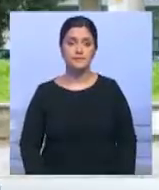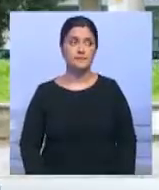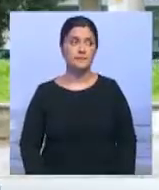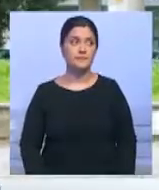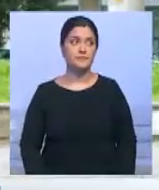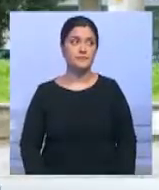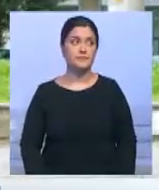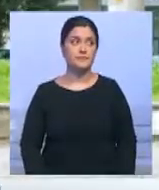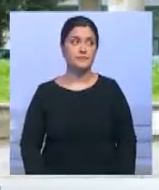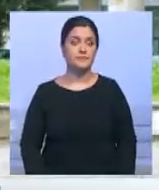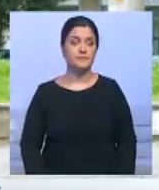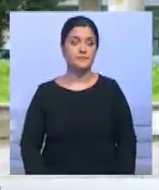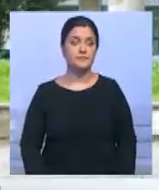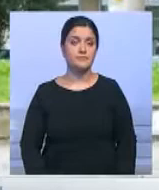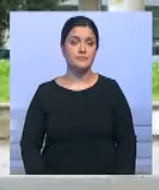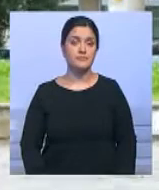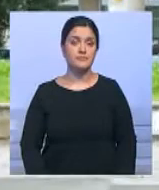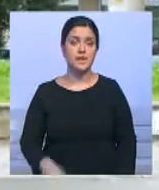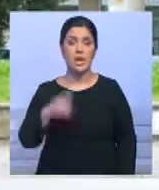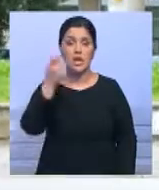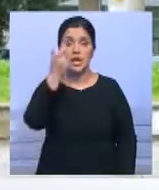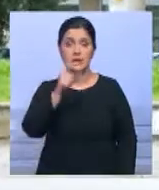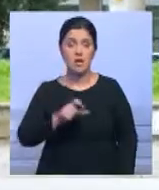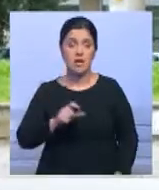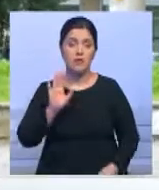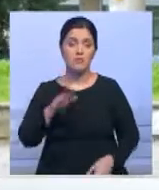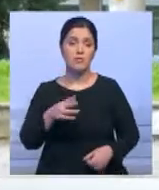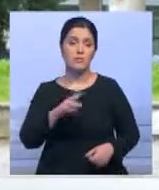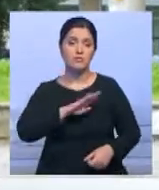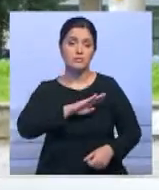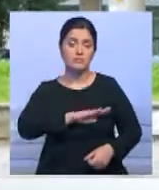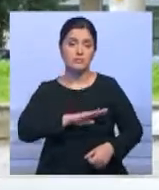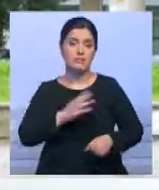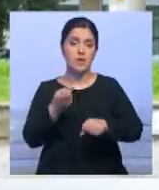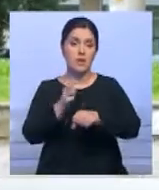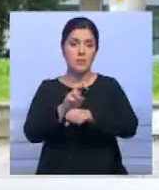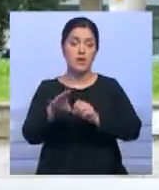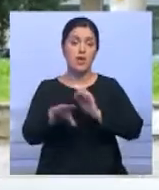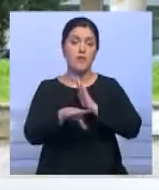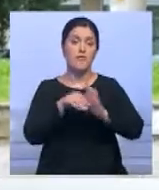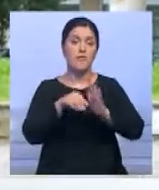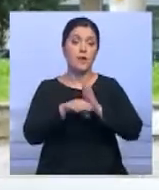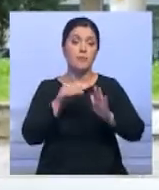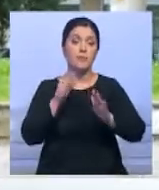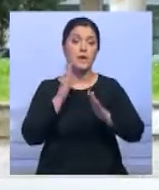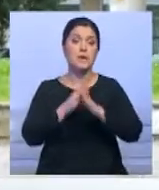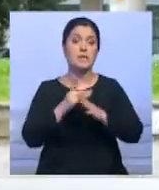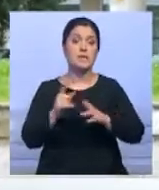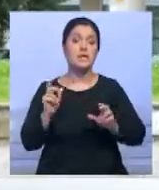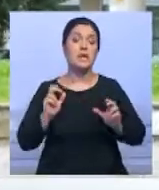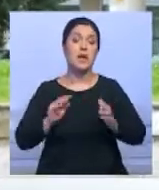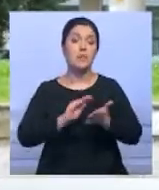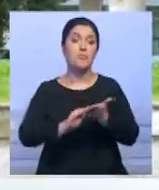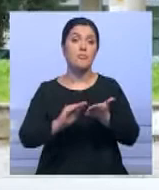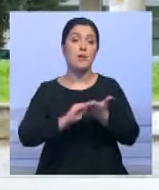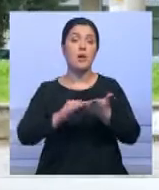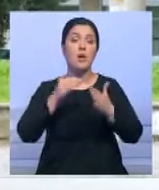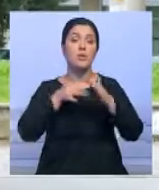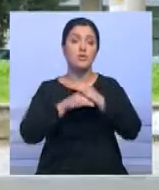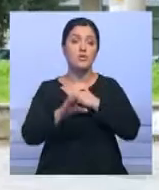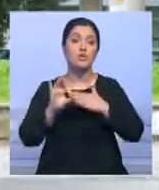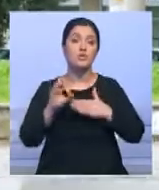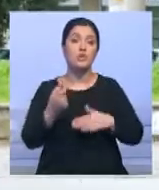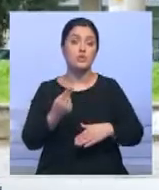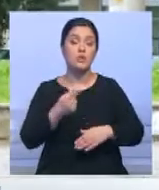Разочарованными и растерянными итальянцы пойдут на эти парламентские выборы. Институт Эуриспеса писал в своем последнем отчете социальные